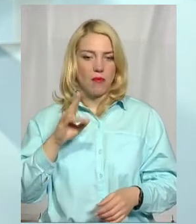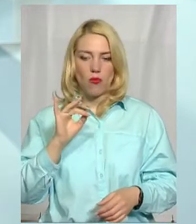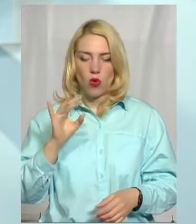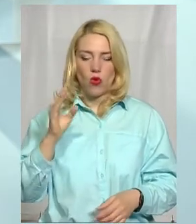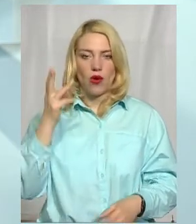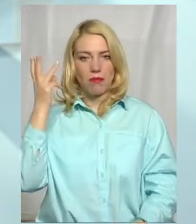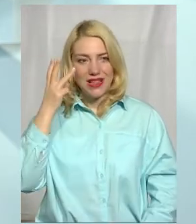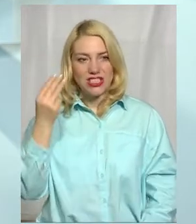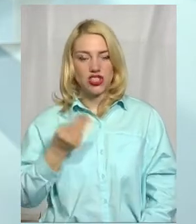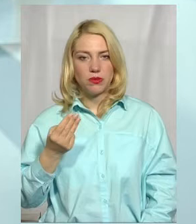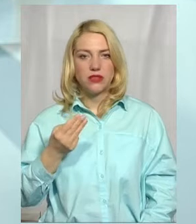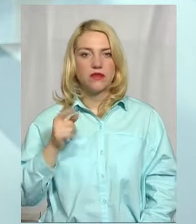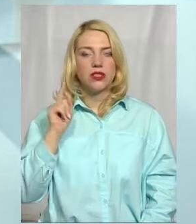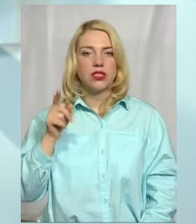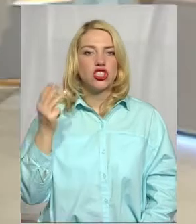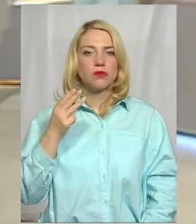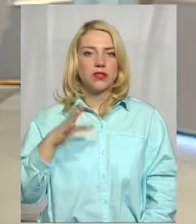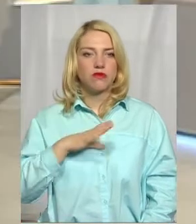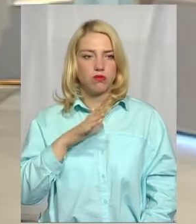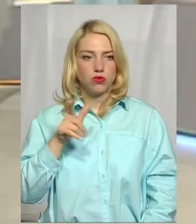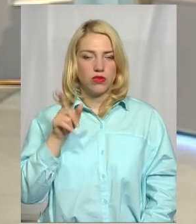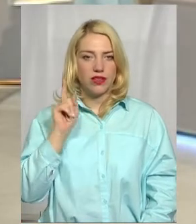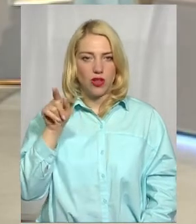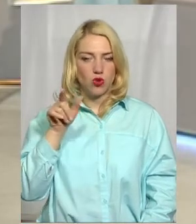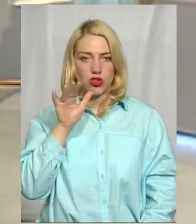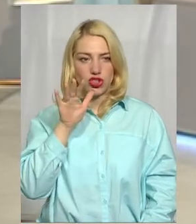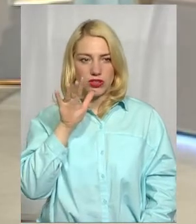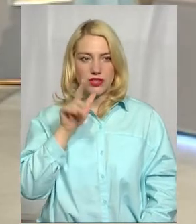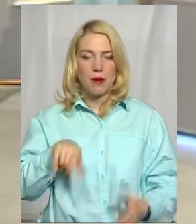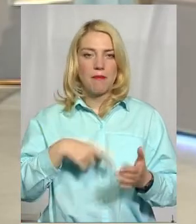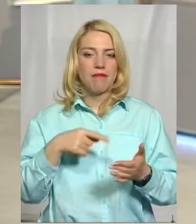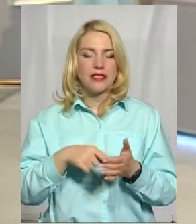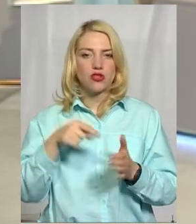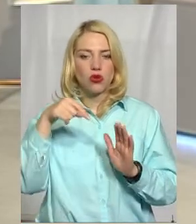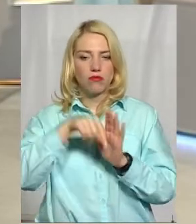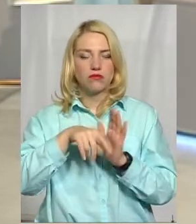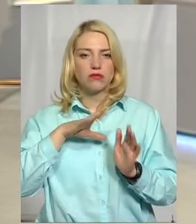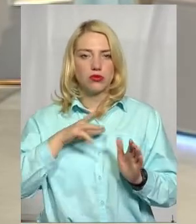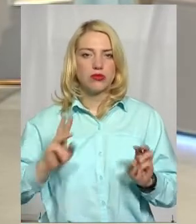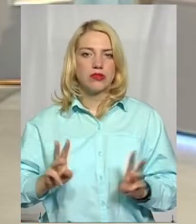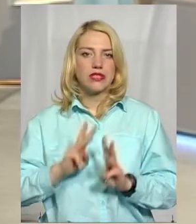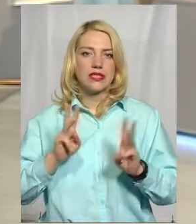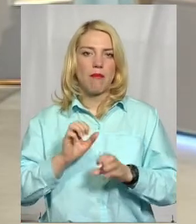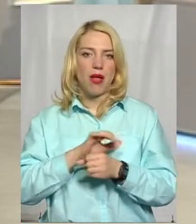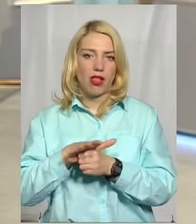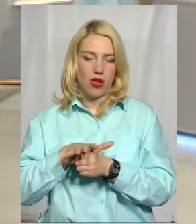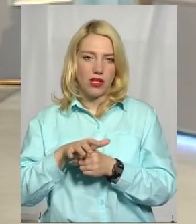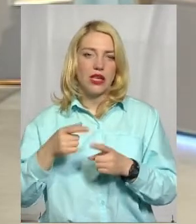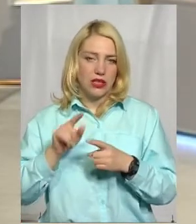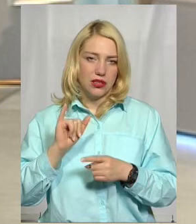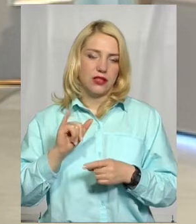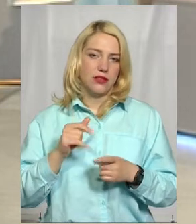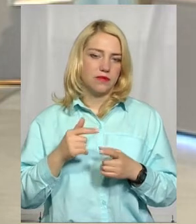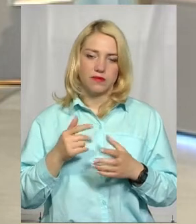-Шепетівка, з огляду на те, що Шепетівка на той час був містом зі спалахом, тому, якби, в той момент